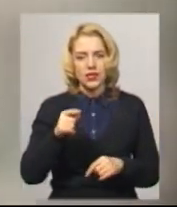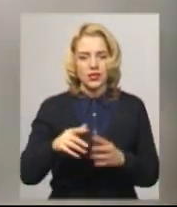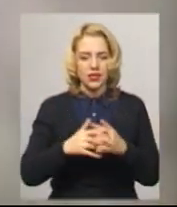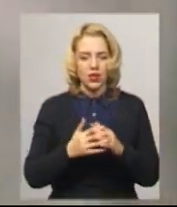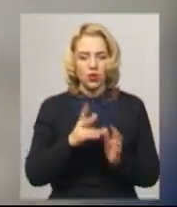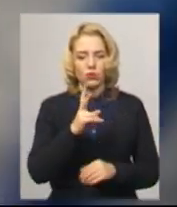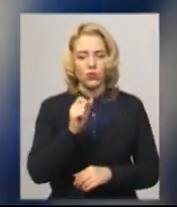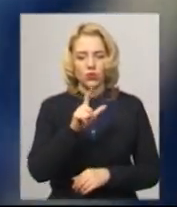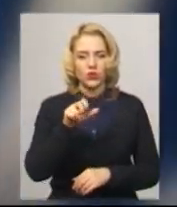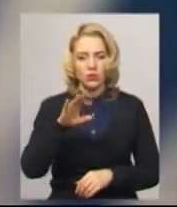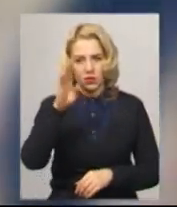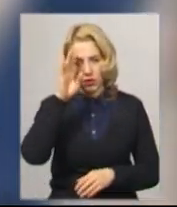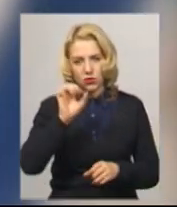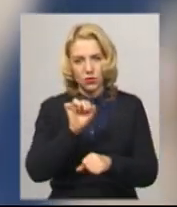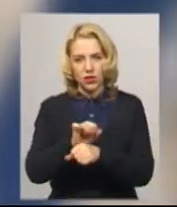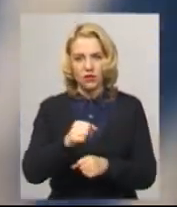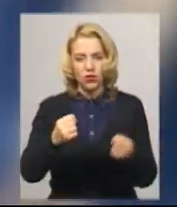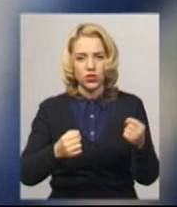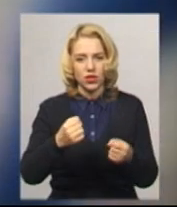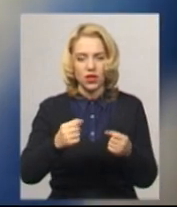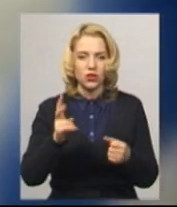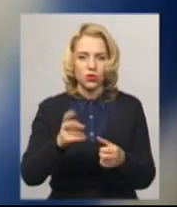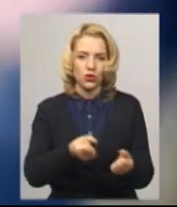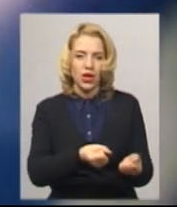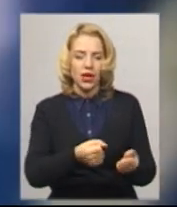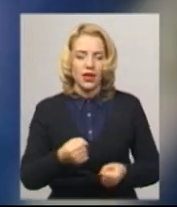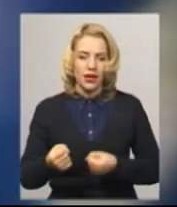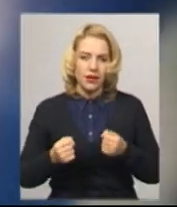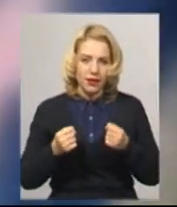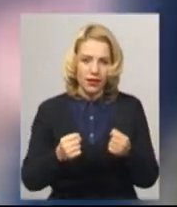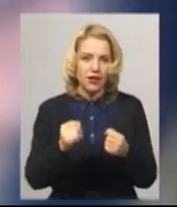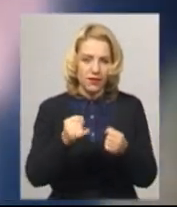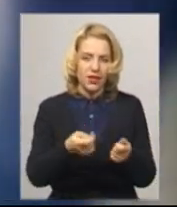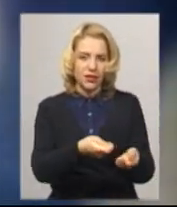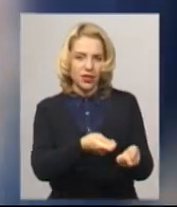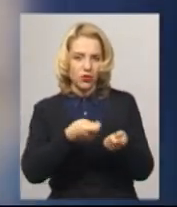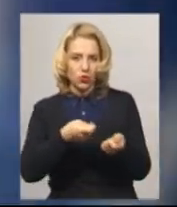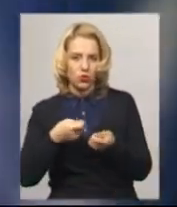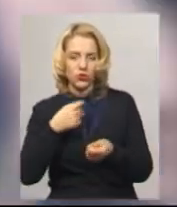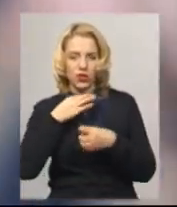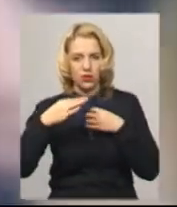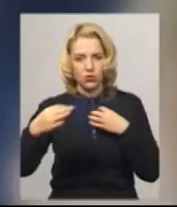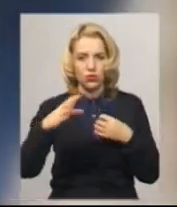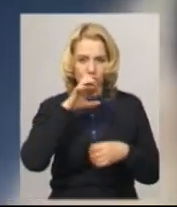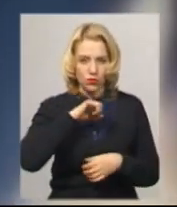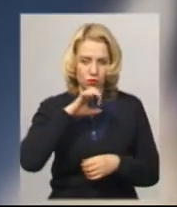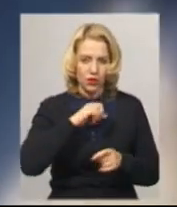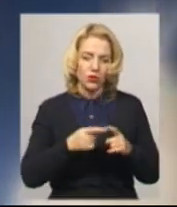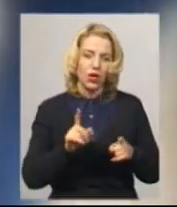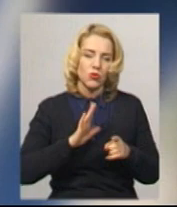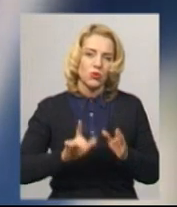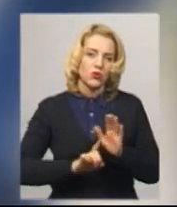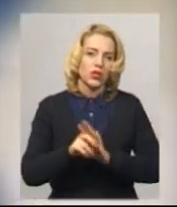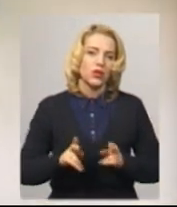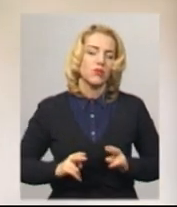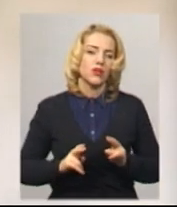Красилівського району він зупинив водія автівки, який їхав і тягнув прив'язану до машини собаку. За цим фактом було відкрито кримінальне провадження за